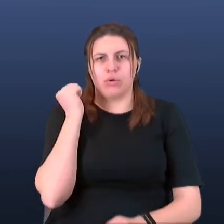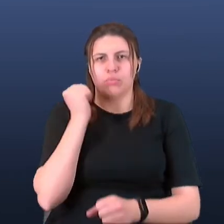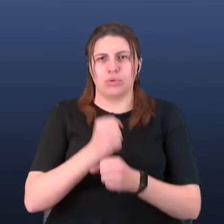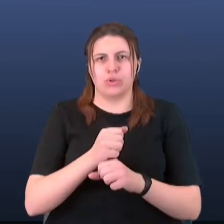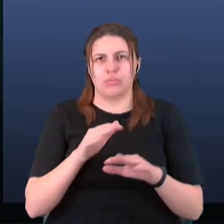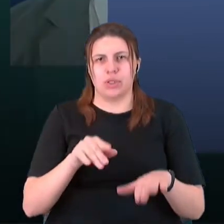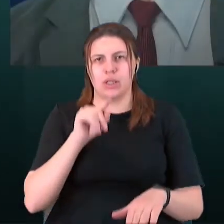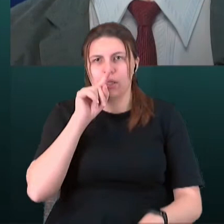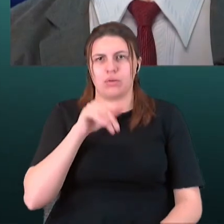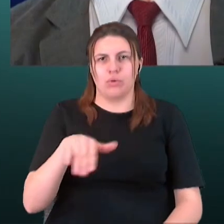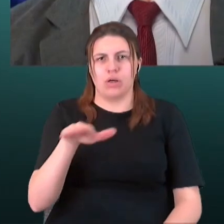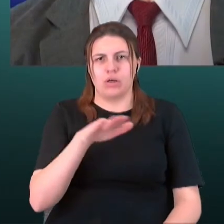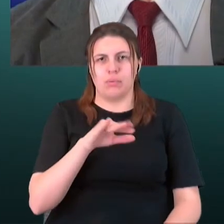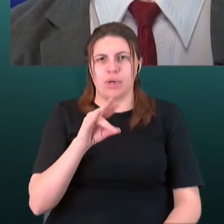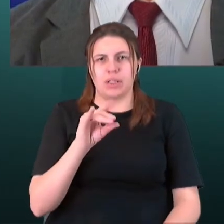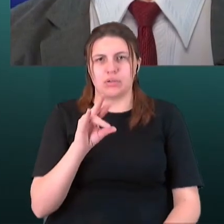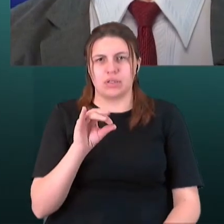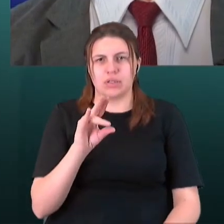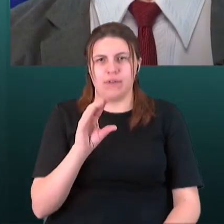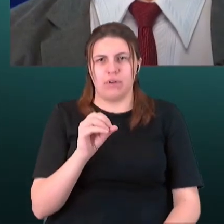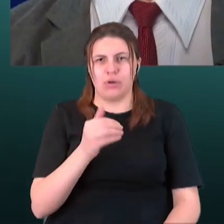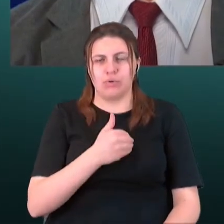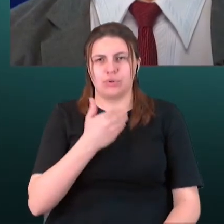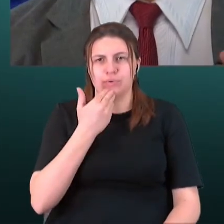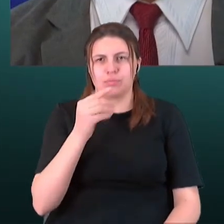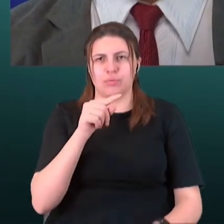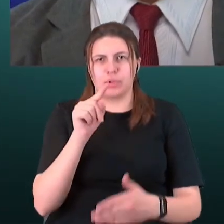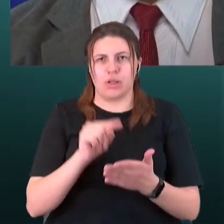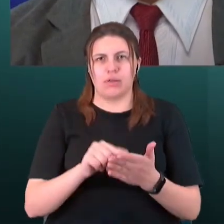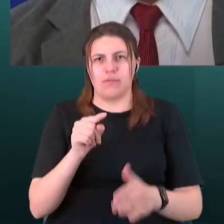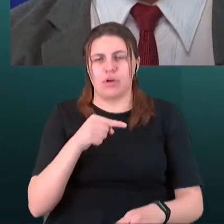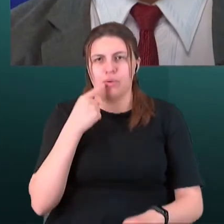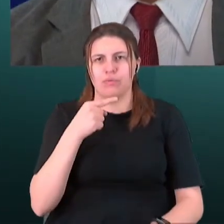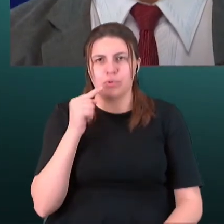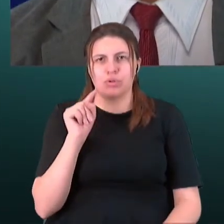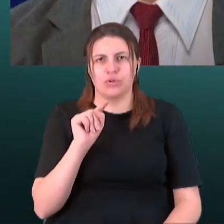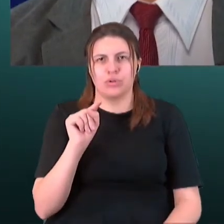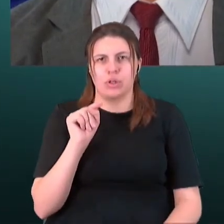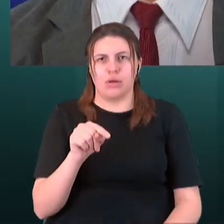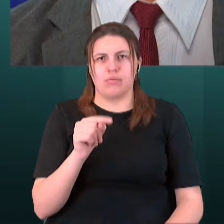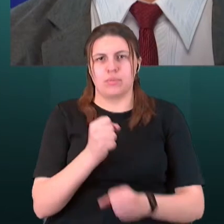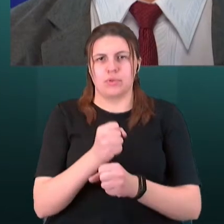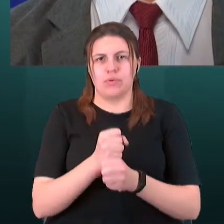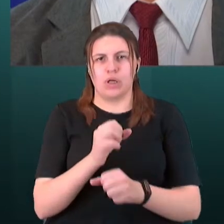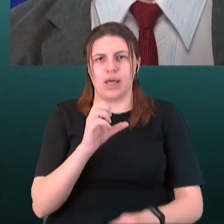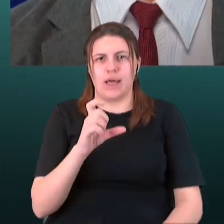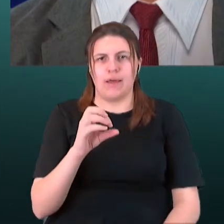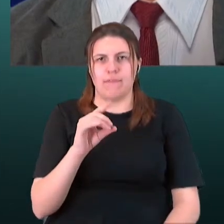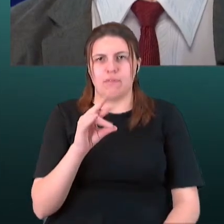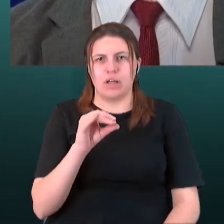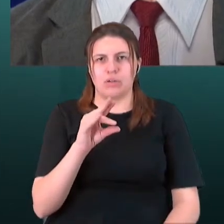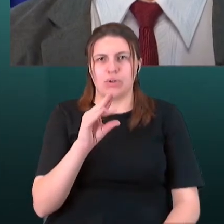Дивіться, пане Ростиславе, я вас хочу запитати. Ви говорите про те, що створять елеватори на Півночій області, створять певну